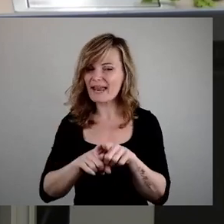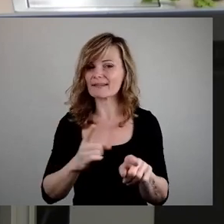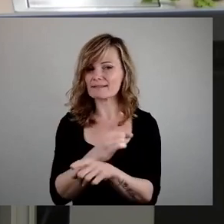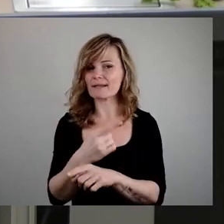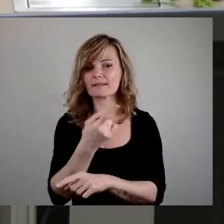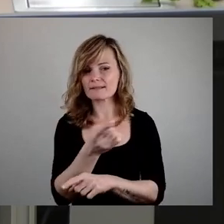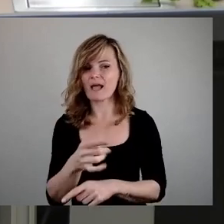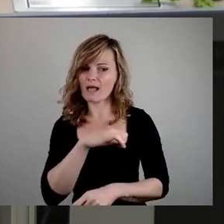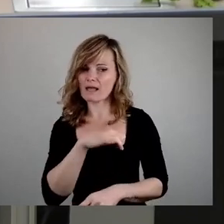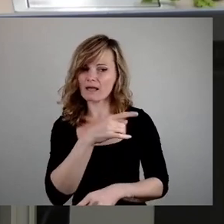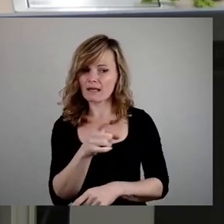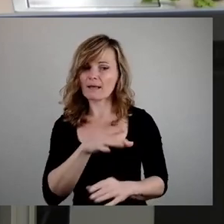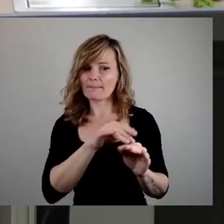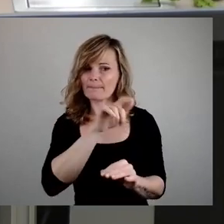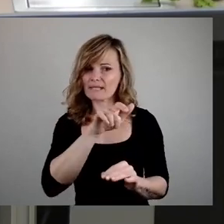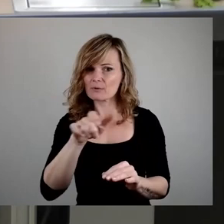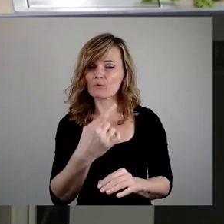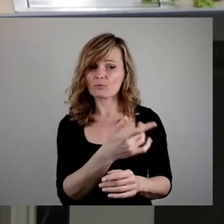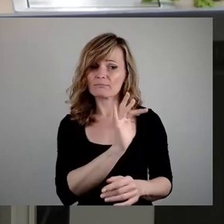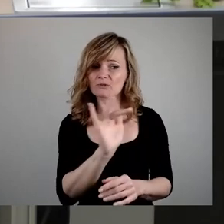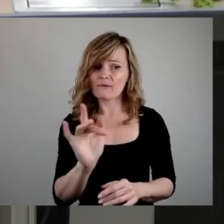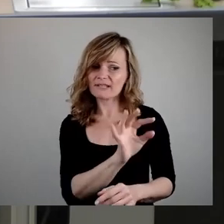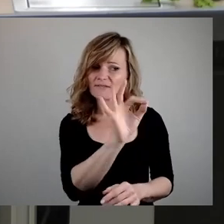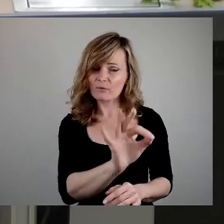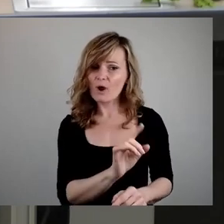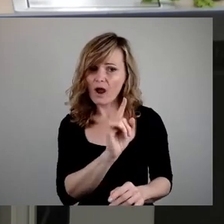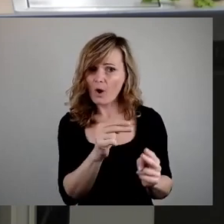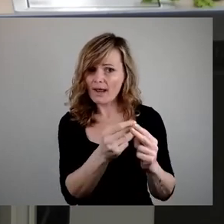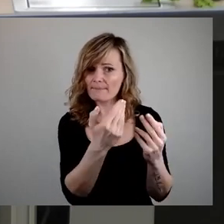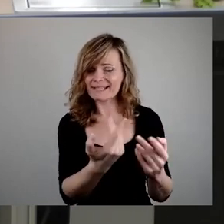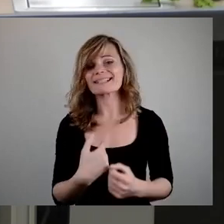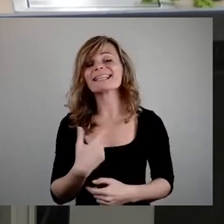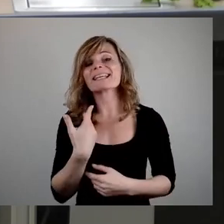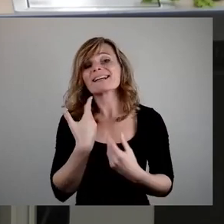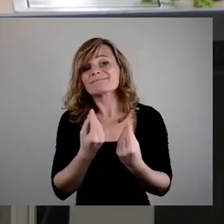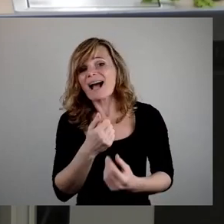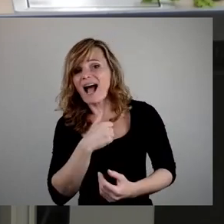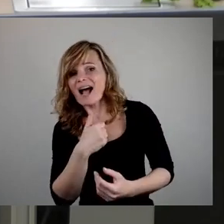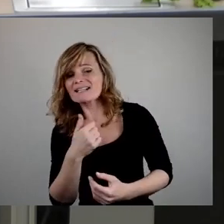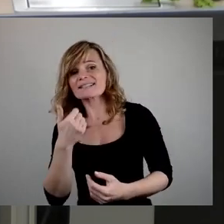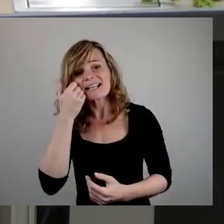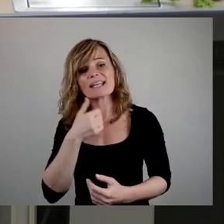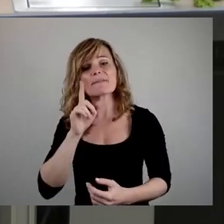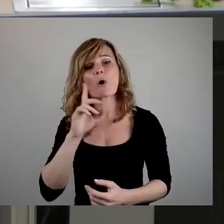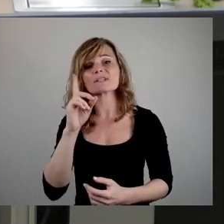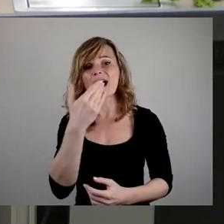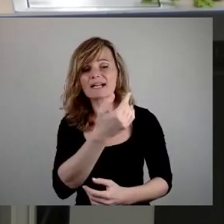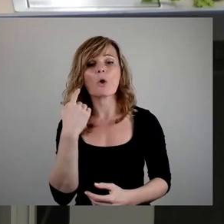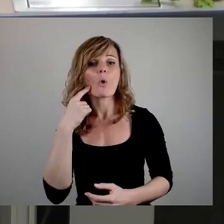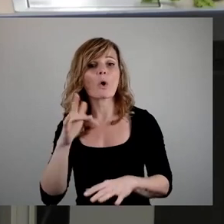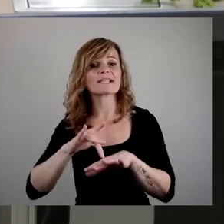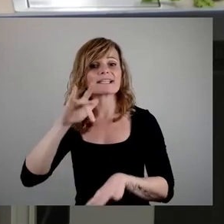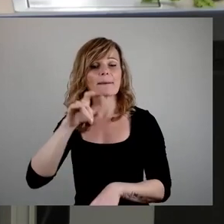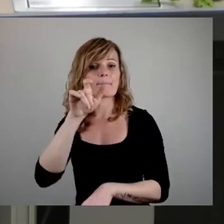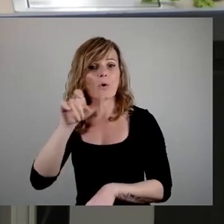Beteiligten und Betroffenen Rechnung trägt. Ich fürchte allerdings, liebe Frau Dagen, den höher sensiblen Bürger aus der Vonovia-Wohnung, der